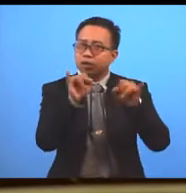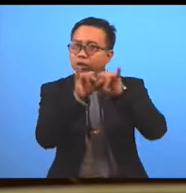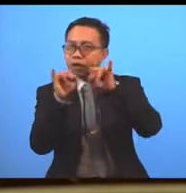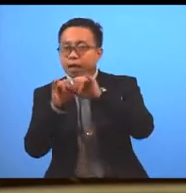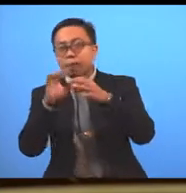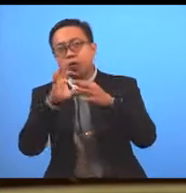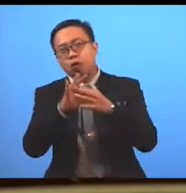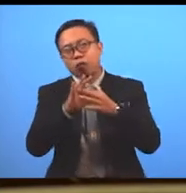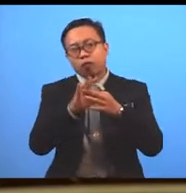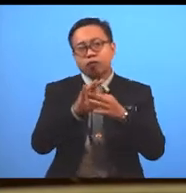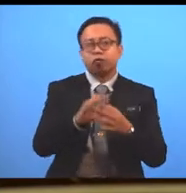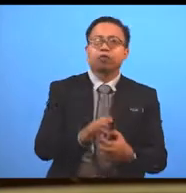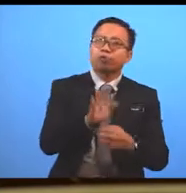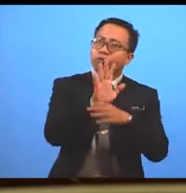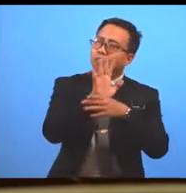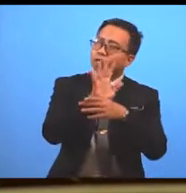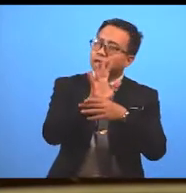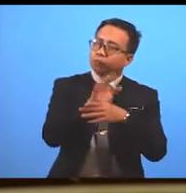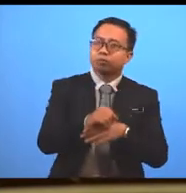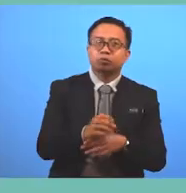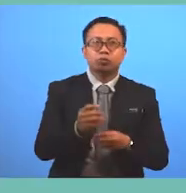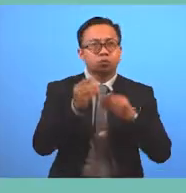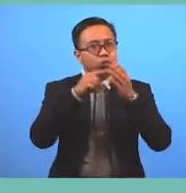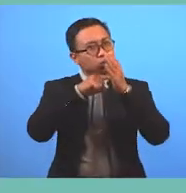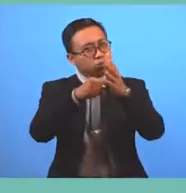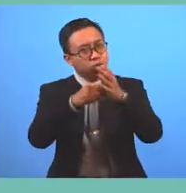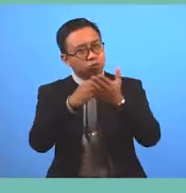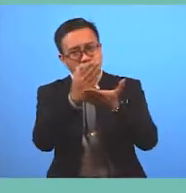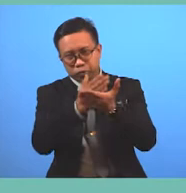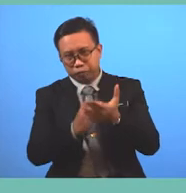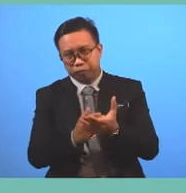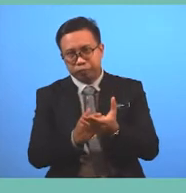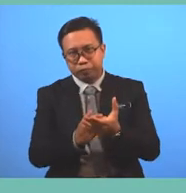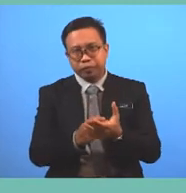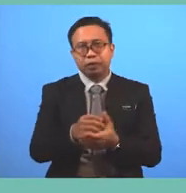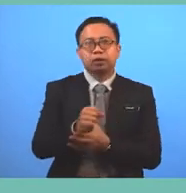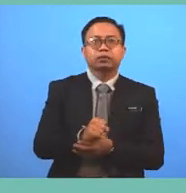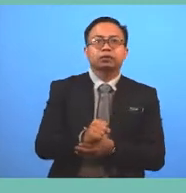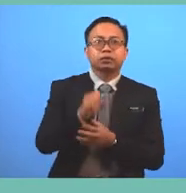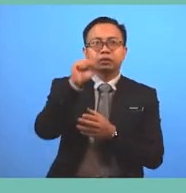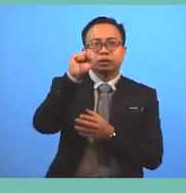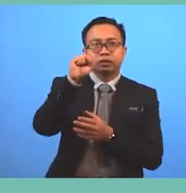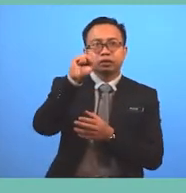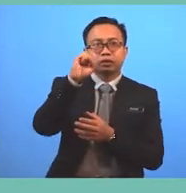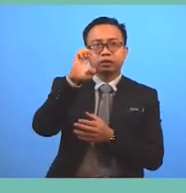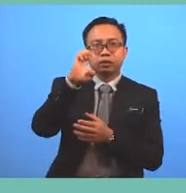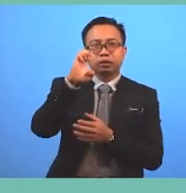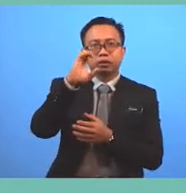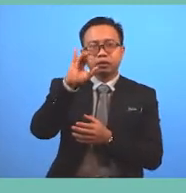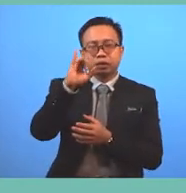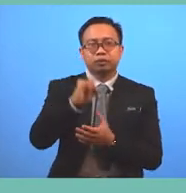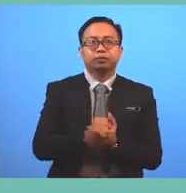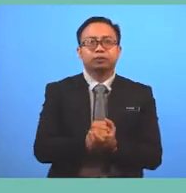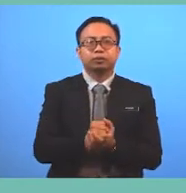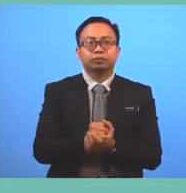films Let me show you some Science fiction or sci-fi And